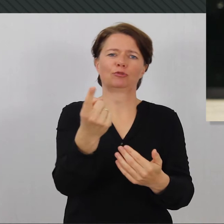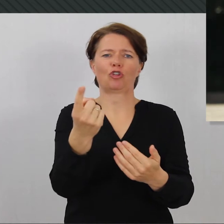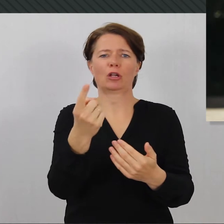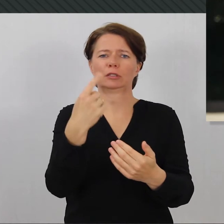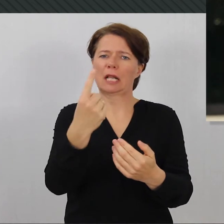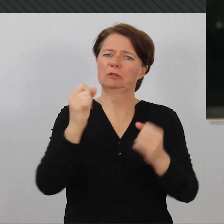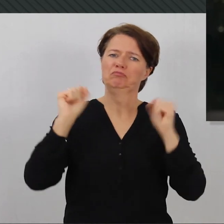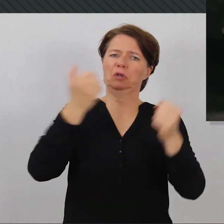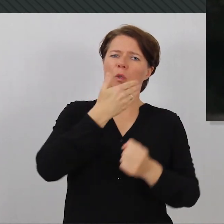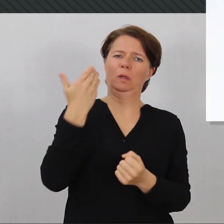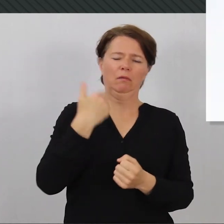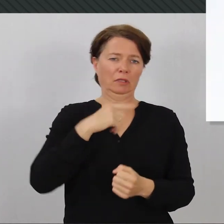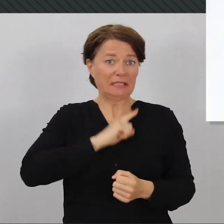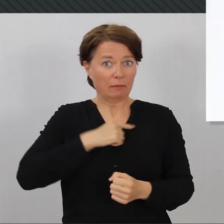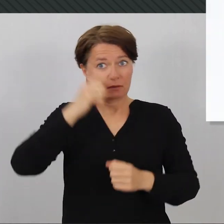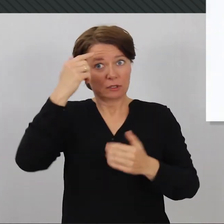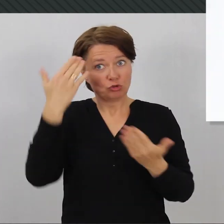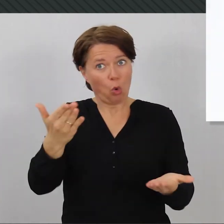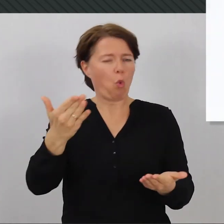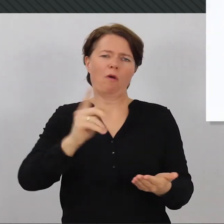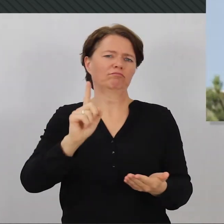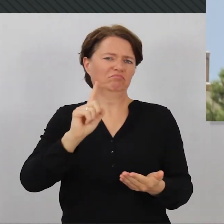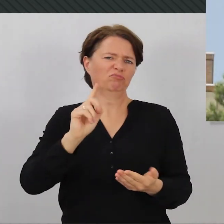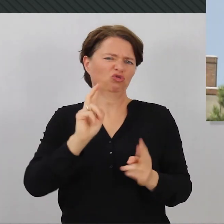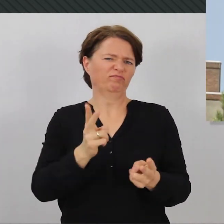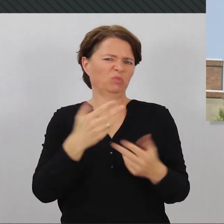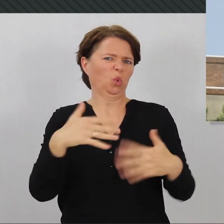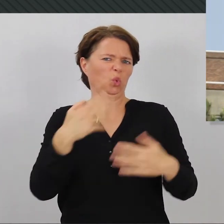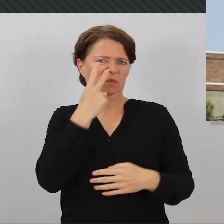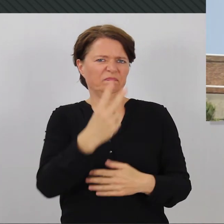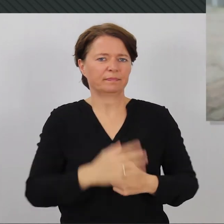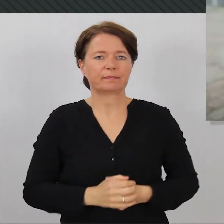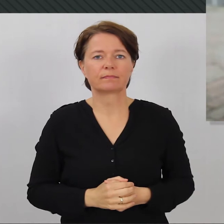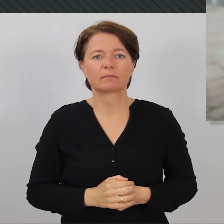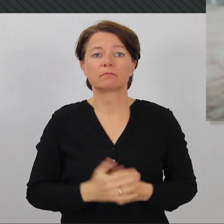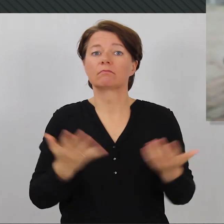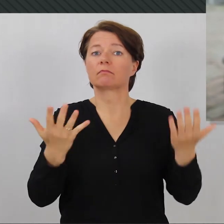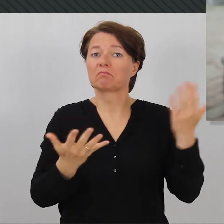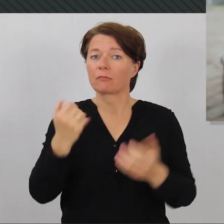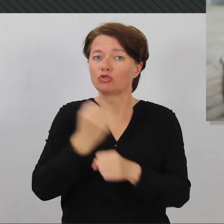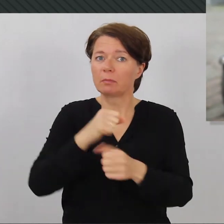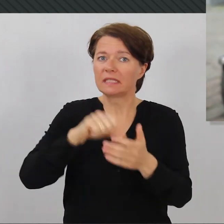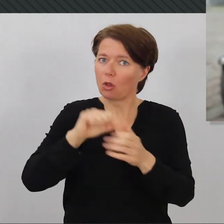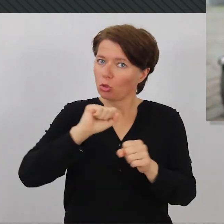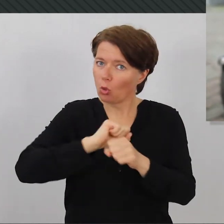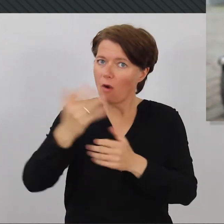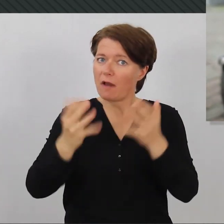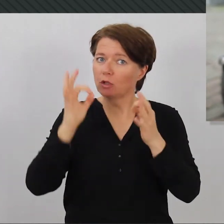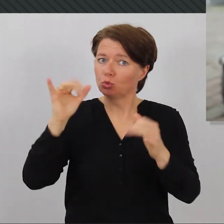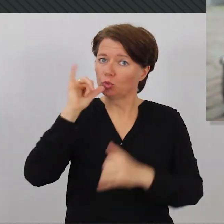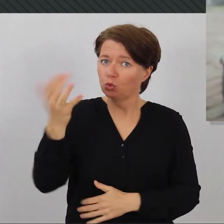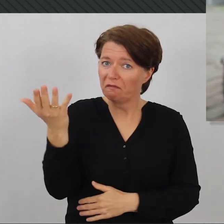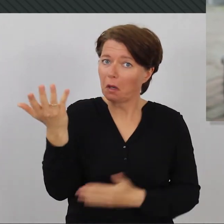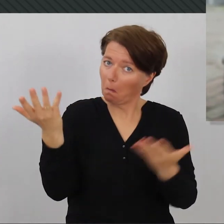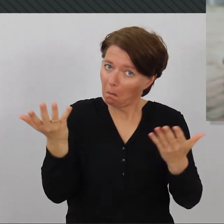ich persönlich nie geglaubt. Wahrscheinlich sind die Jobcenter besser als ihr Ruf. Aber ich habe viele Kommentare von Menschen in